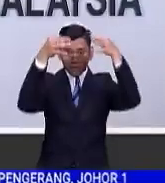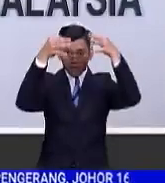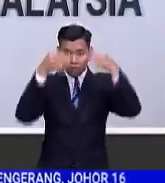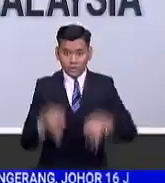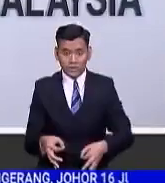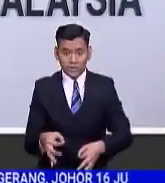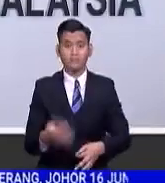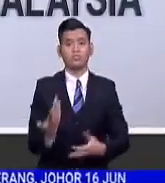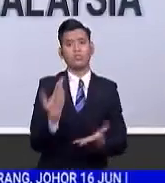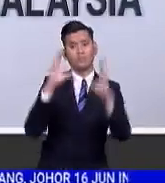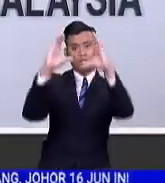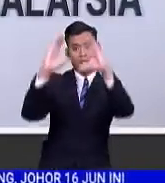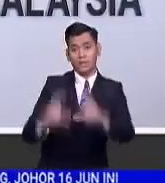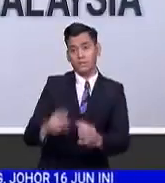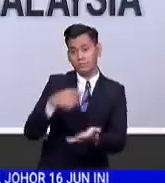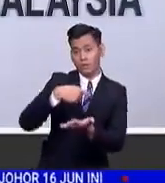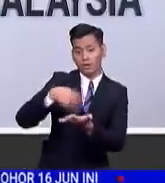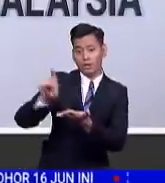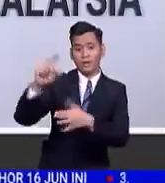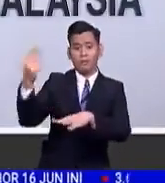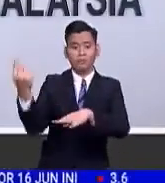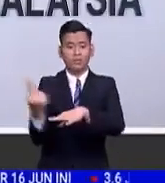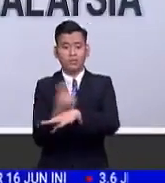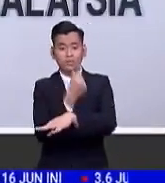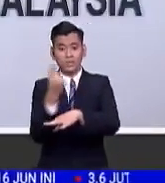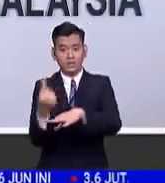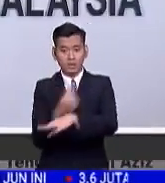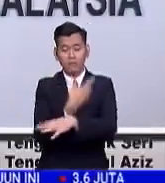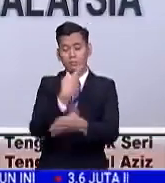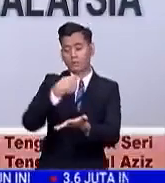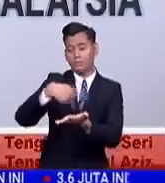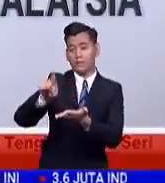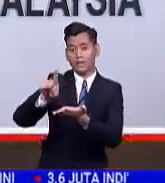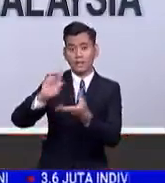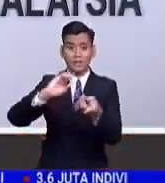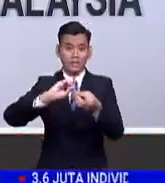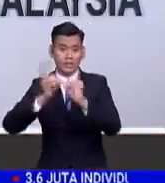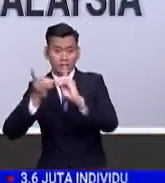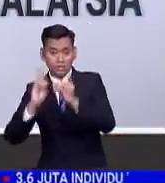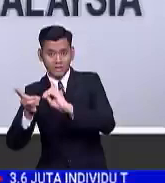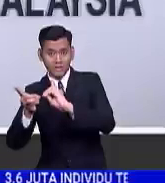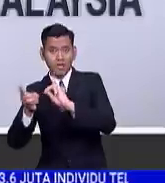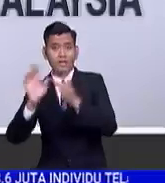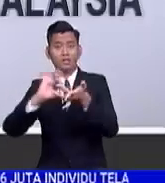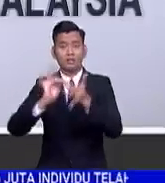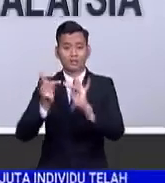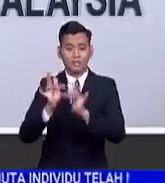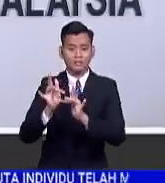dibuat secara tanpa tunai kaedah e